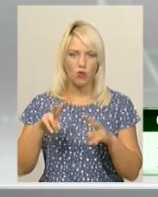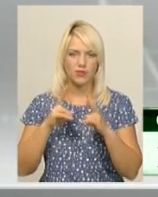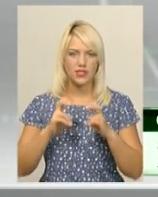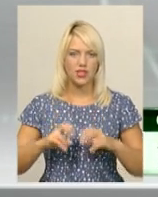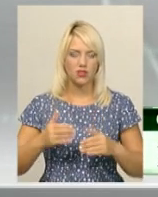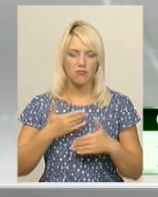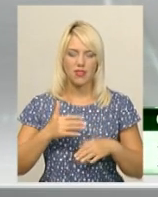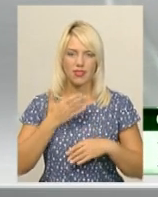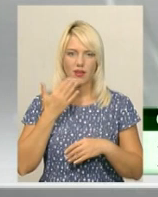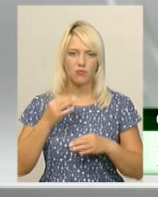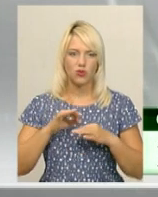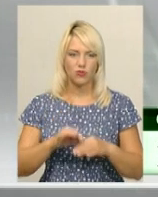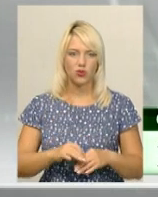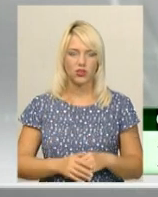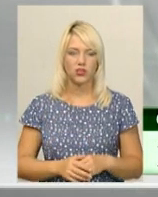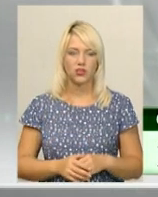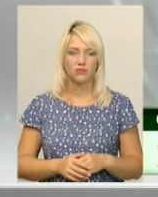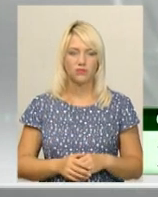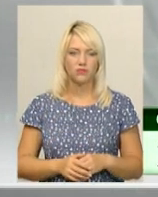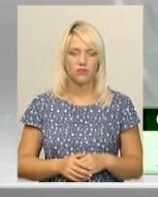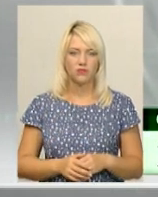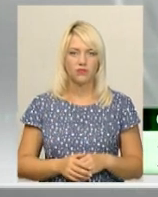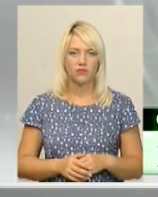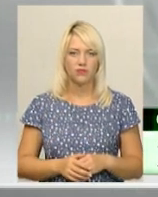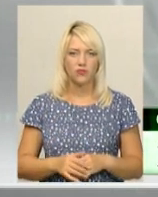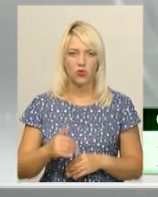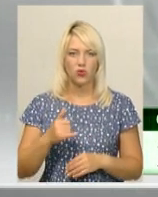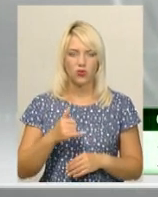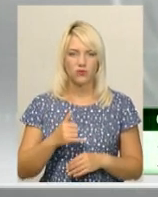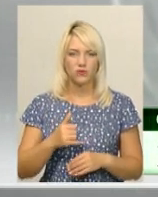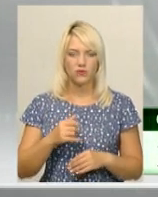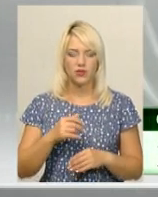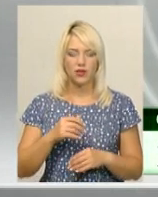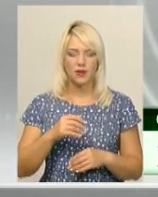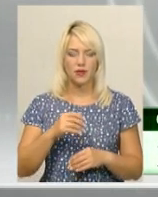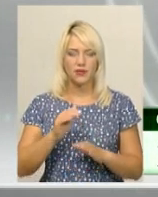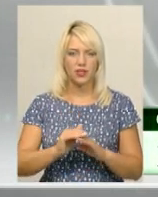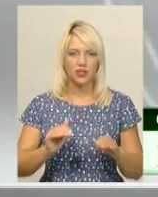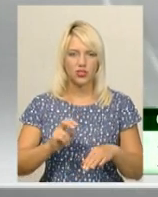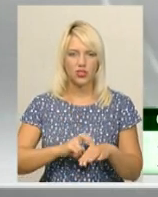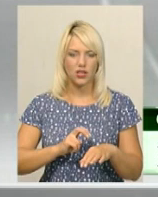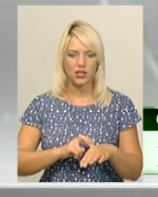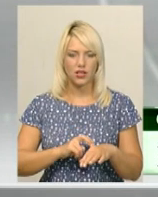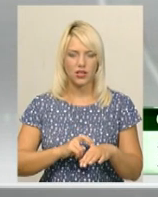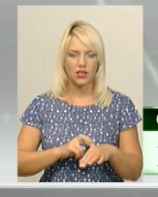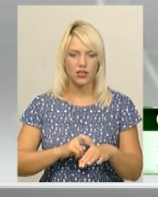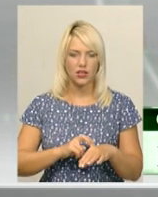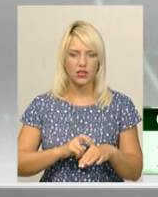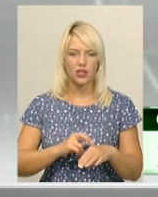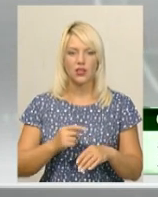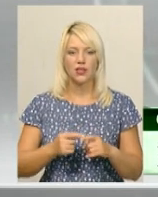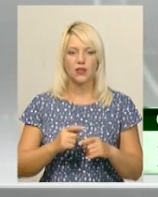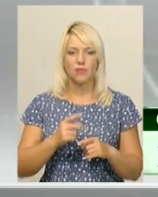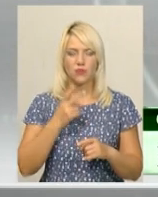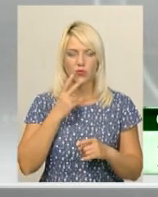ми не проводили. Менший був дещо неспокійний. У меншої дитини педіатор вислухала такий незначний шумок у серці. Старшої